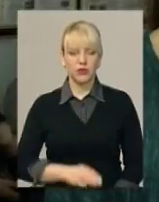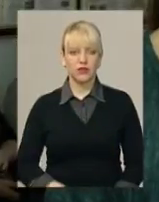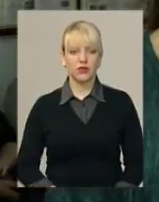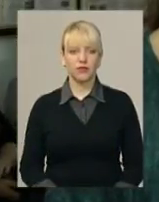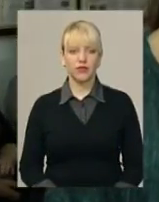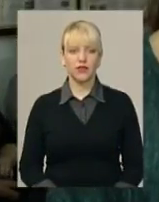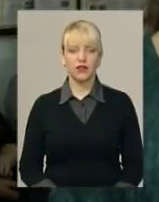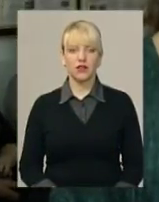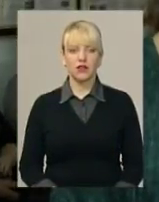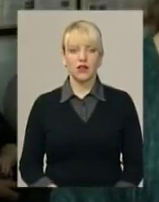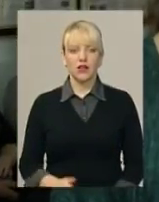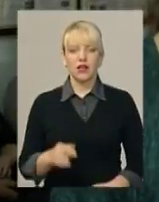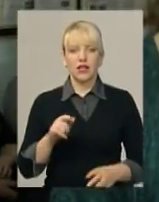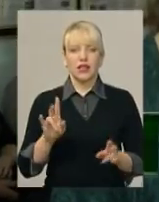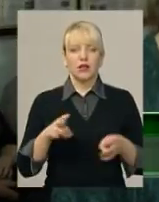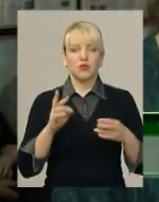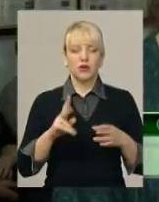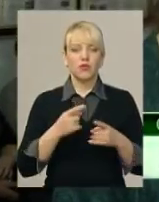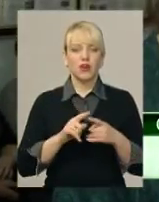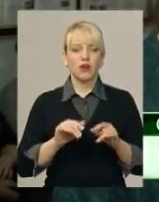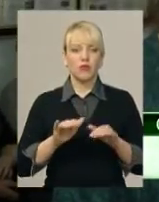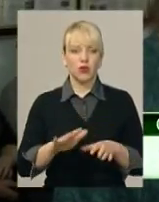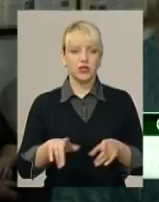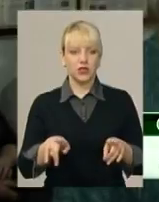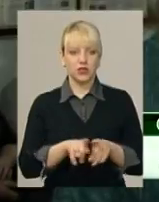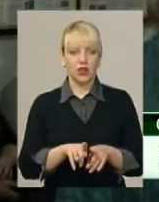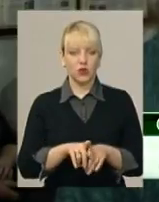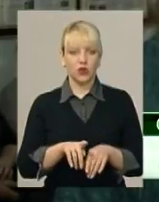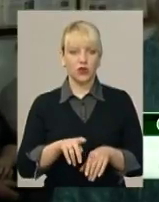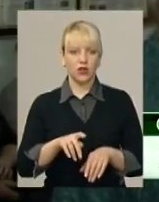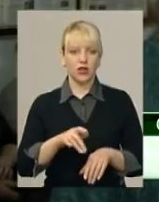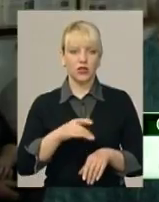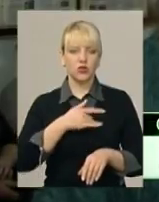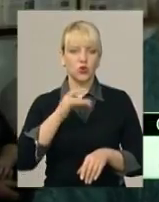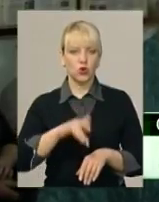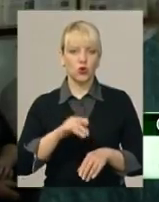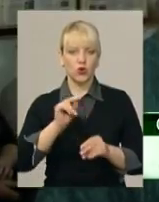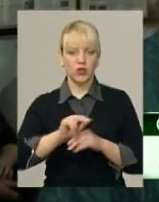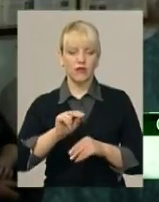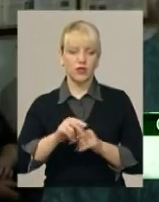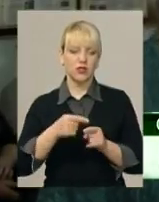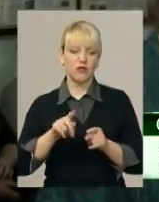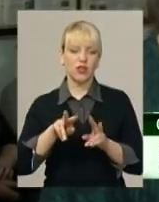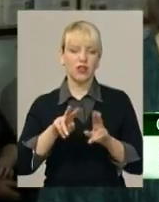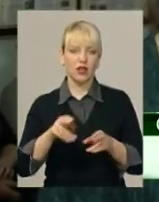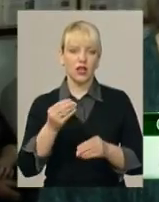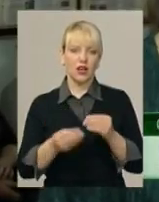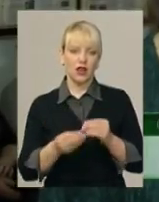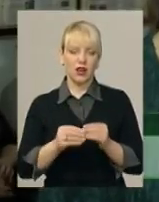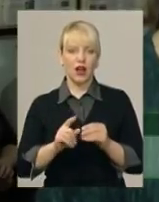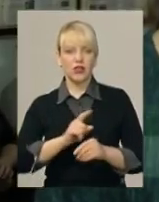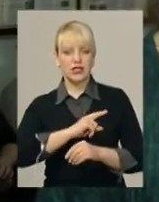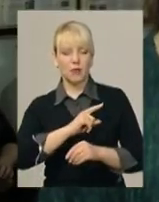Вони не в школі, їм не потрібно подавати це як процес такого строго, чіткого навчання. Вони ніби іграються, разом майструють, і щось нове